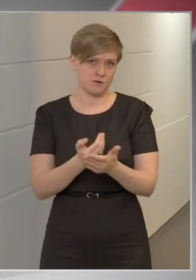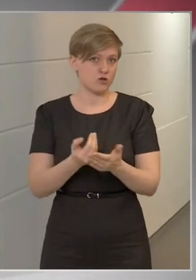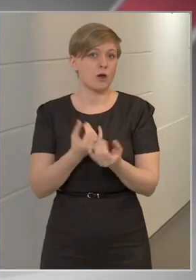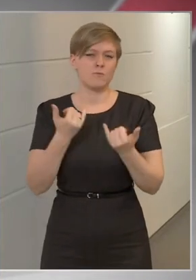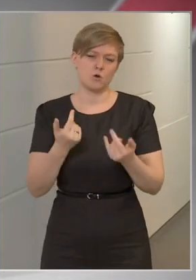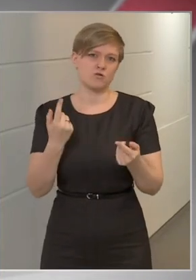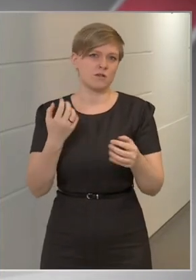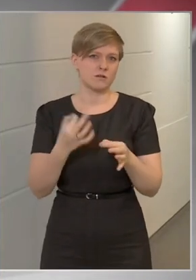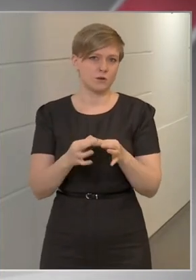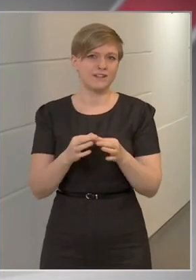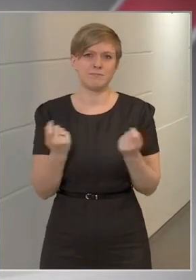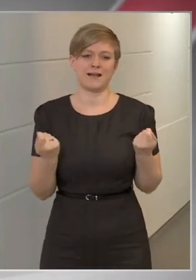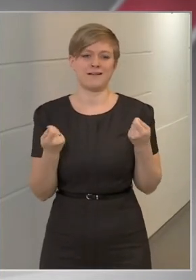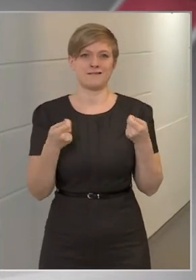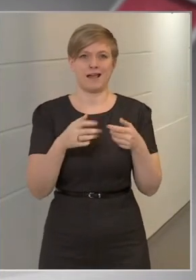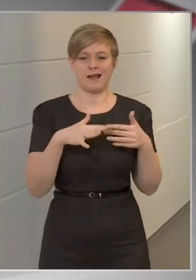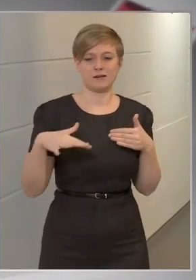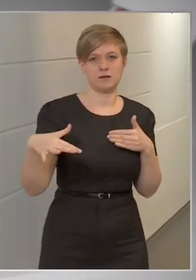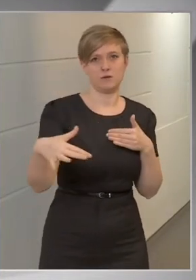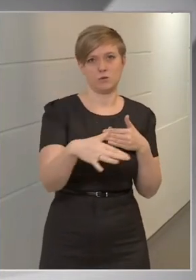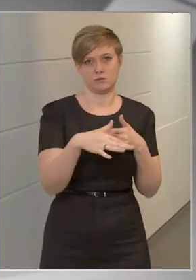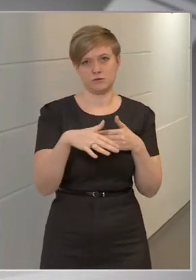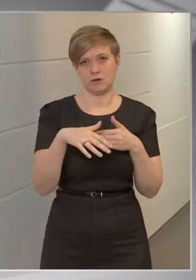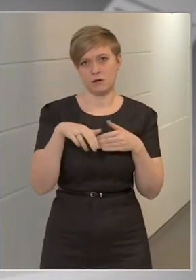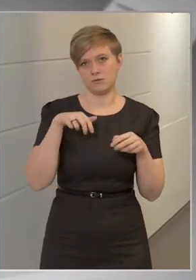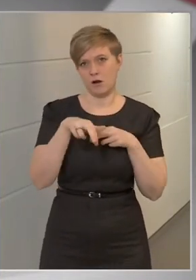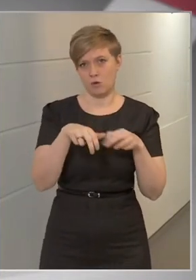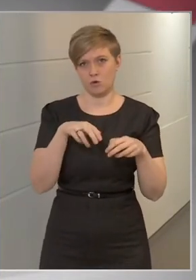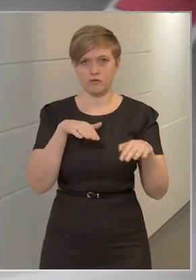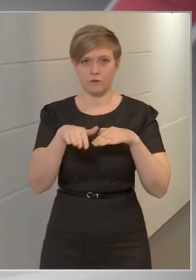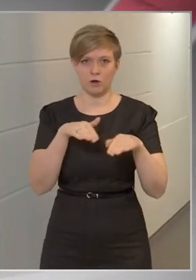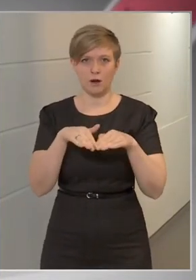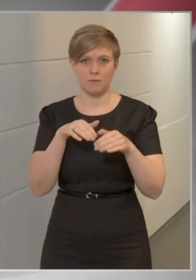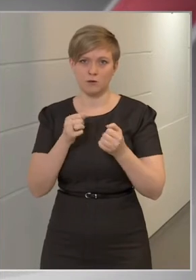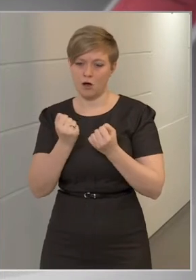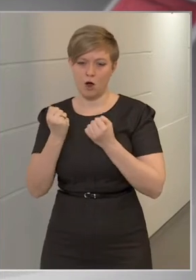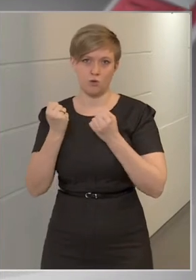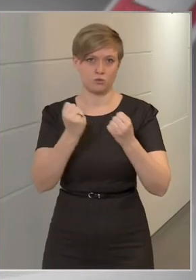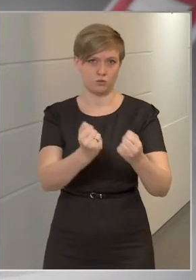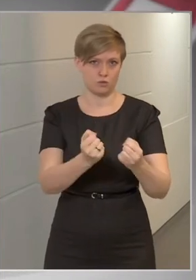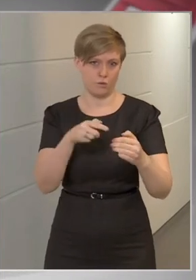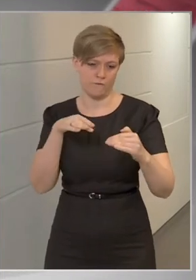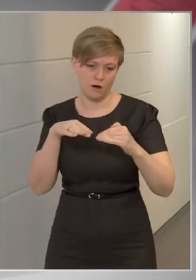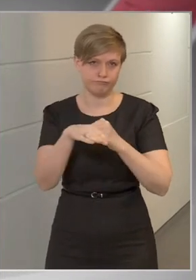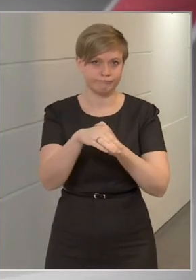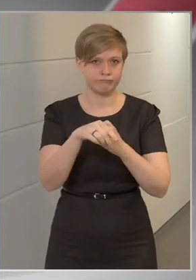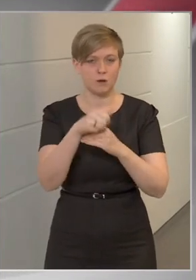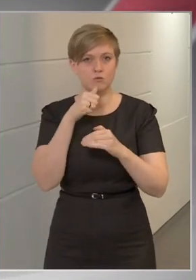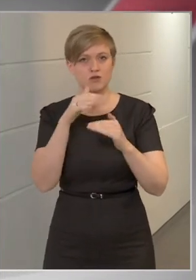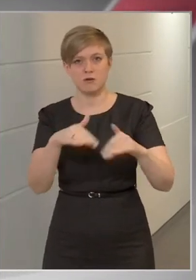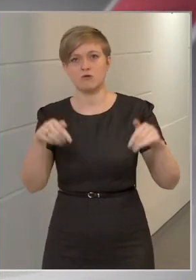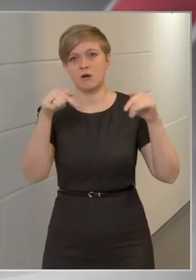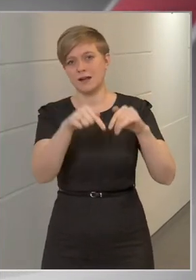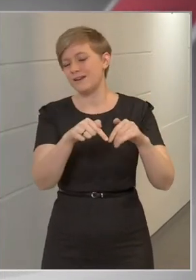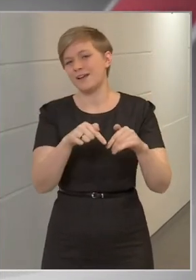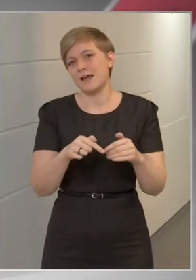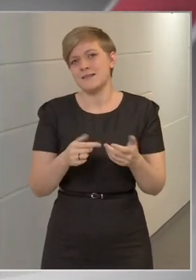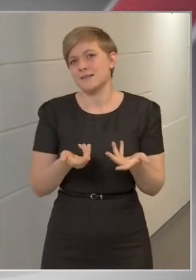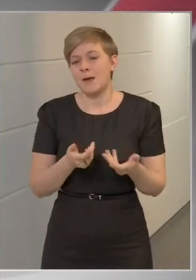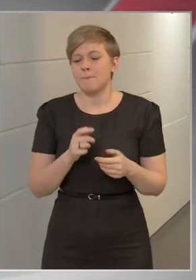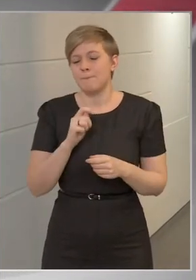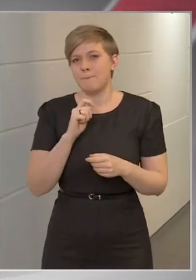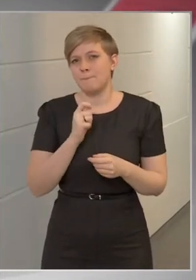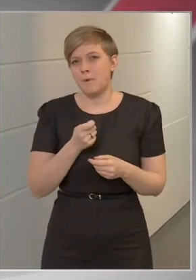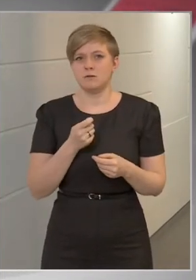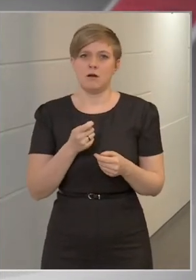az történik, hogy le kell zárni ott a gyalogos forgalmat, ahol az autók közelítik meg a Puskás Arénát, és ez nem feltétlenül magyar